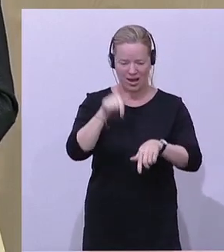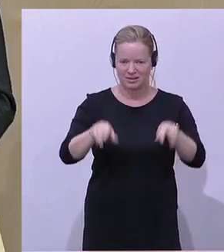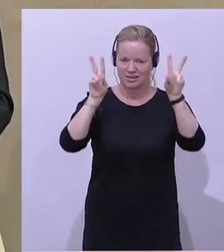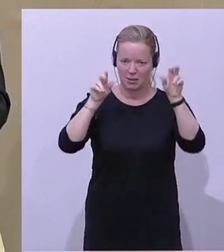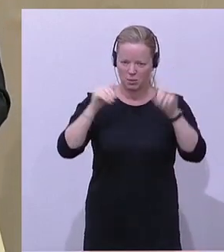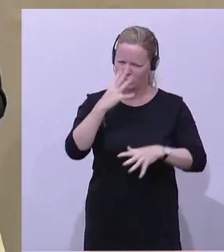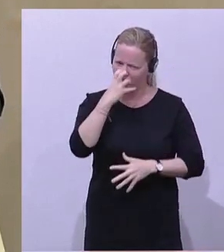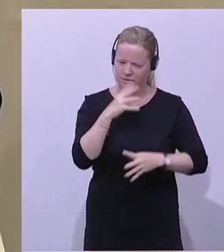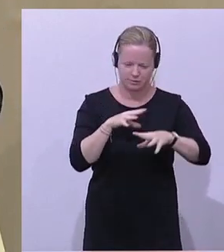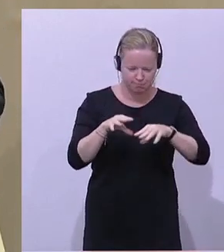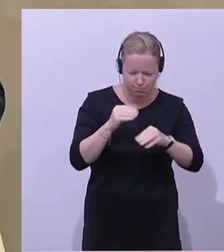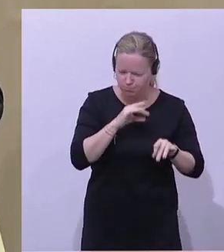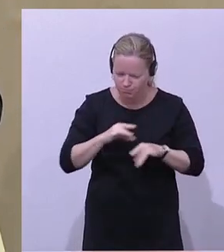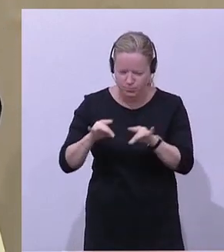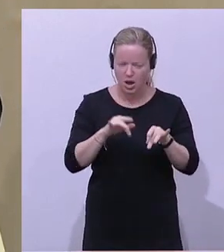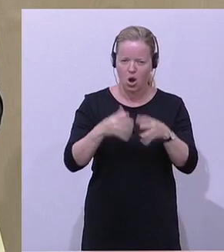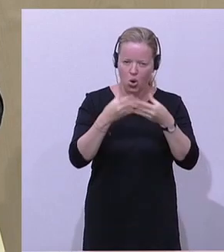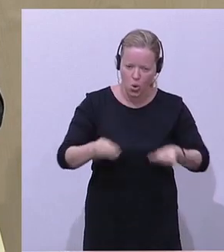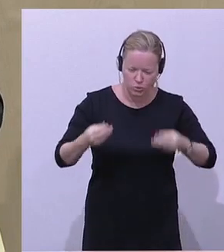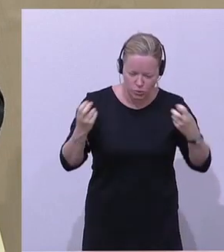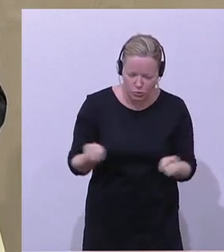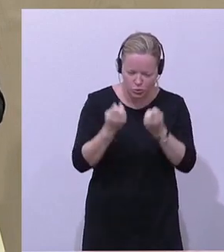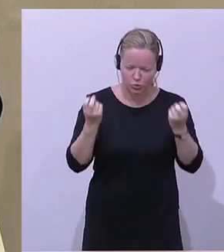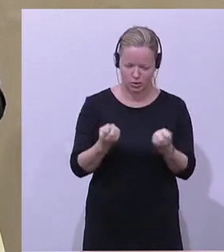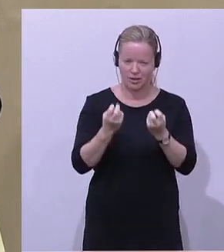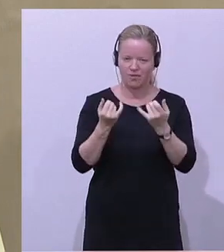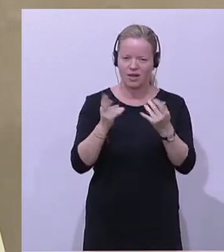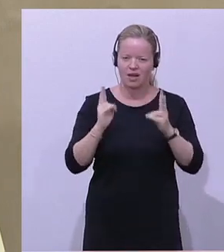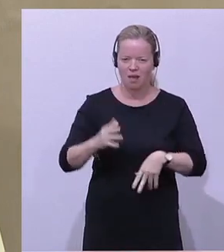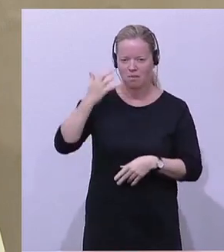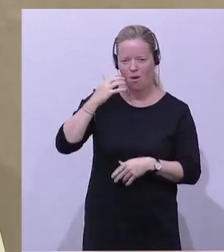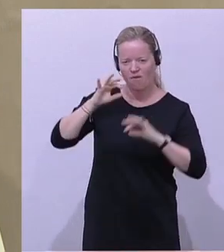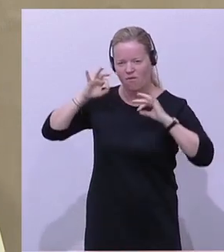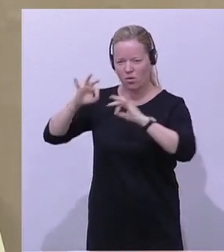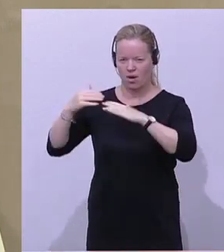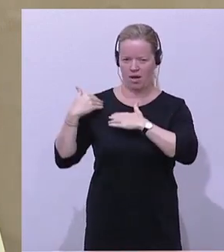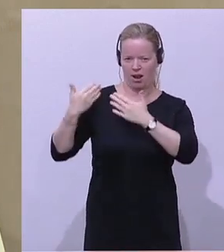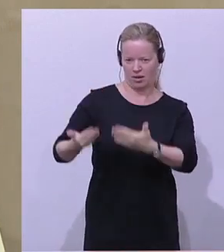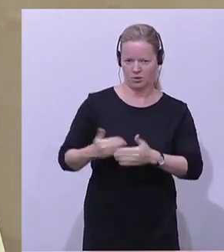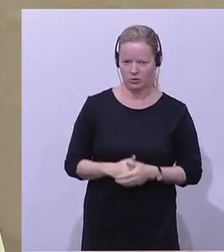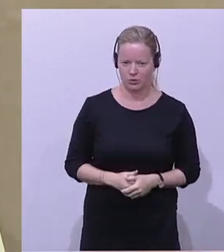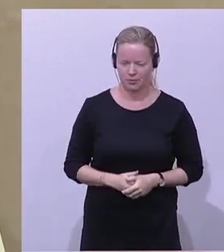müssen und wird Lösungen suchen müssen, um den Bauern hier Entlastung zu bringen.